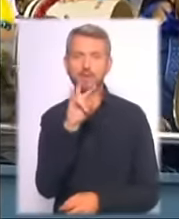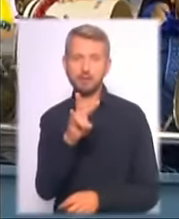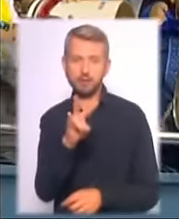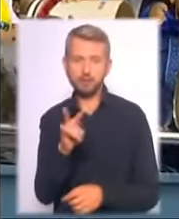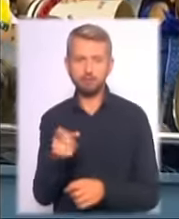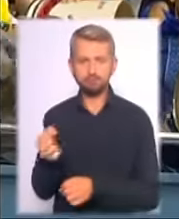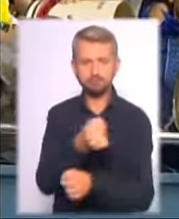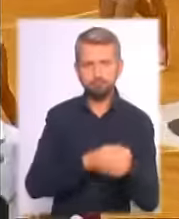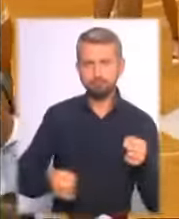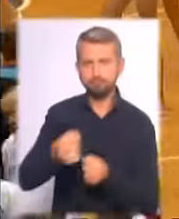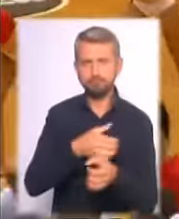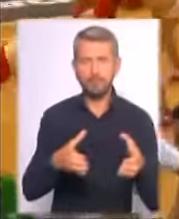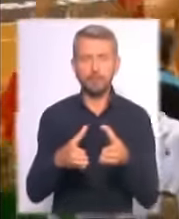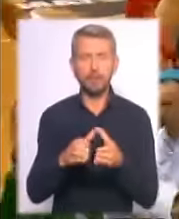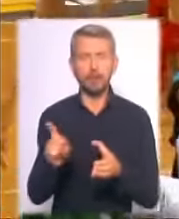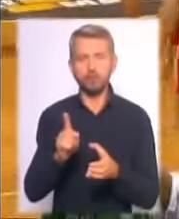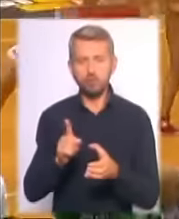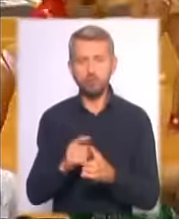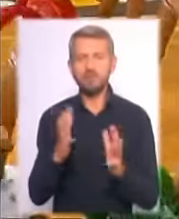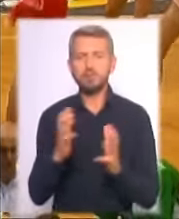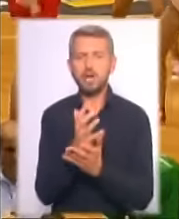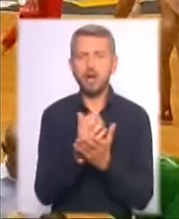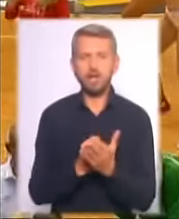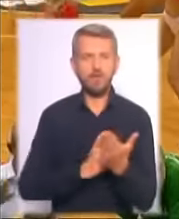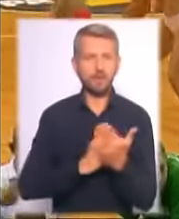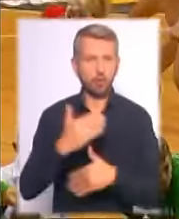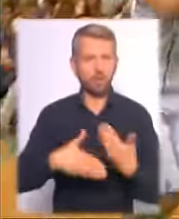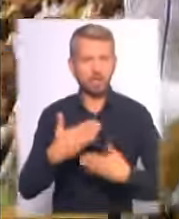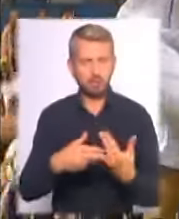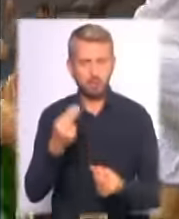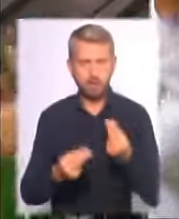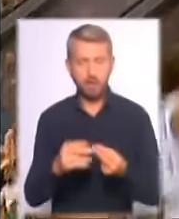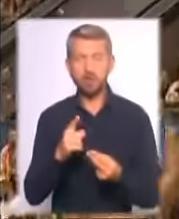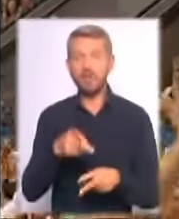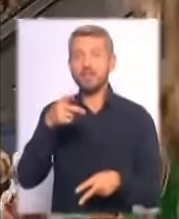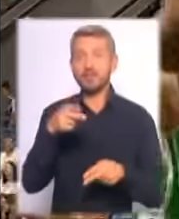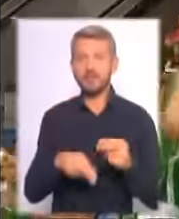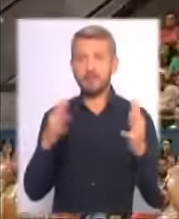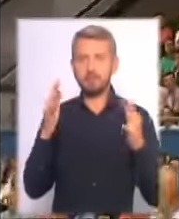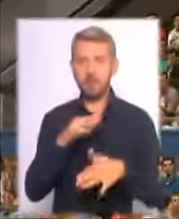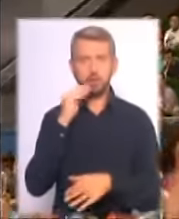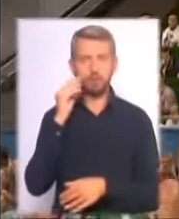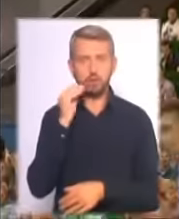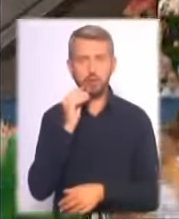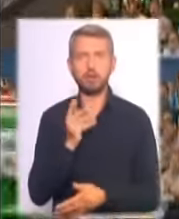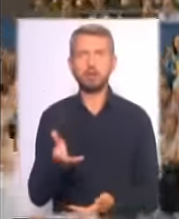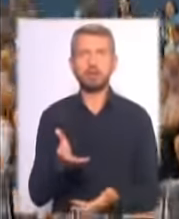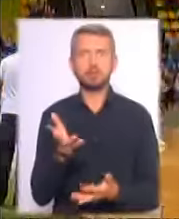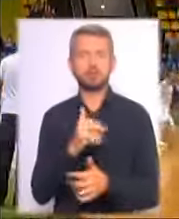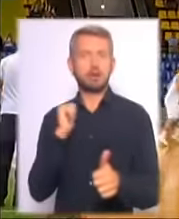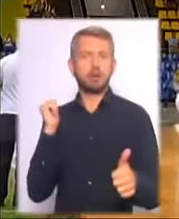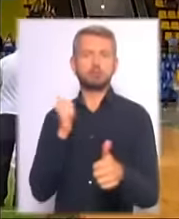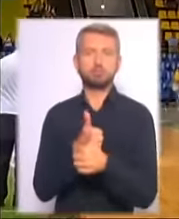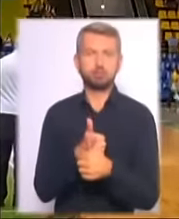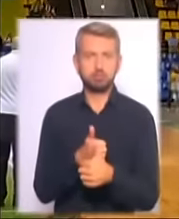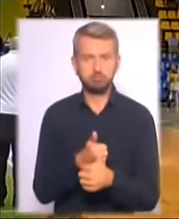ротацію складу, аби зберігати високий темп гри. Лише наприкінці матчу болгари оговталися і спромоглися скоротити відставання до